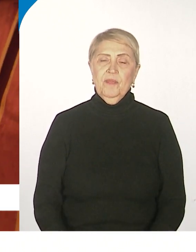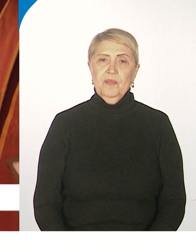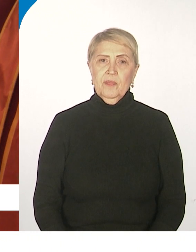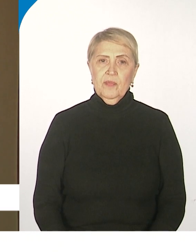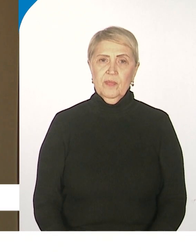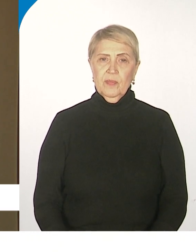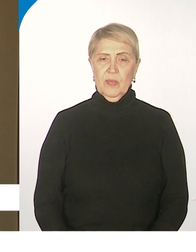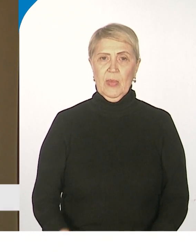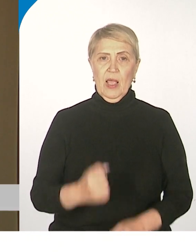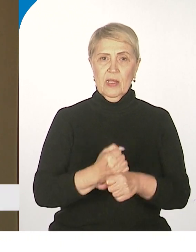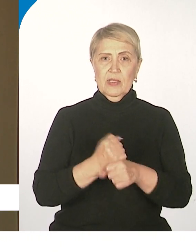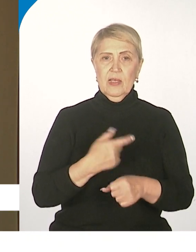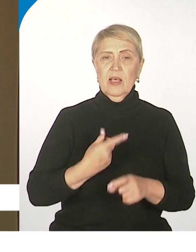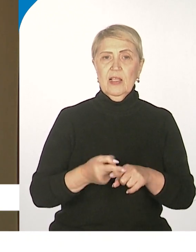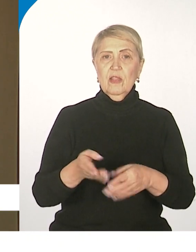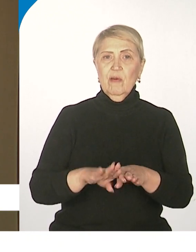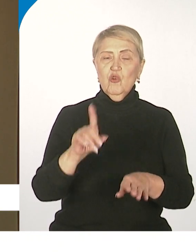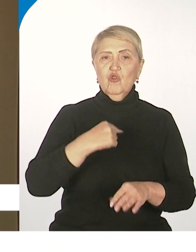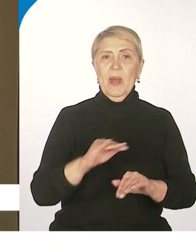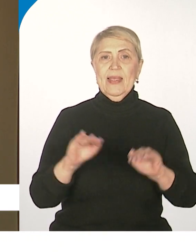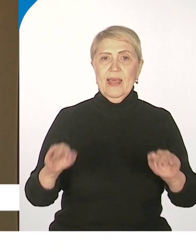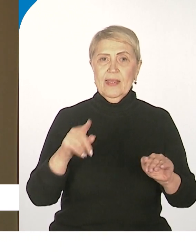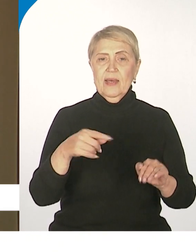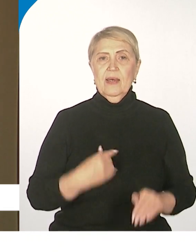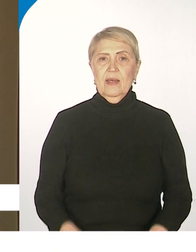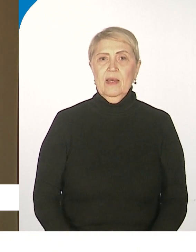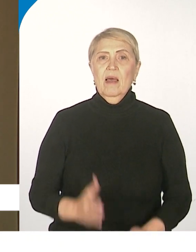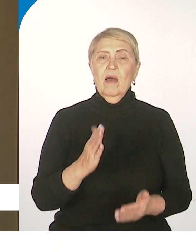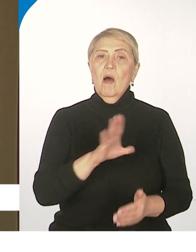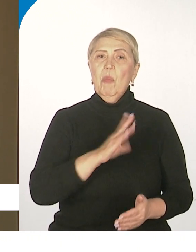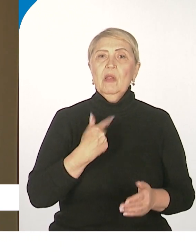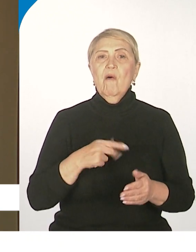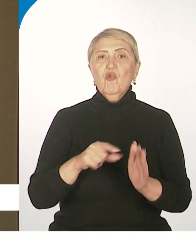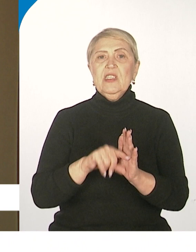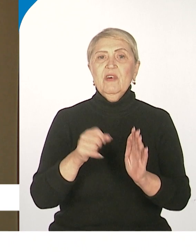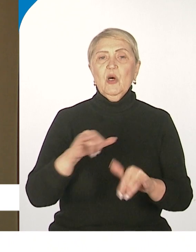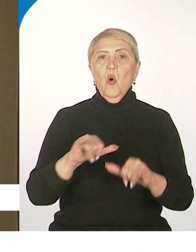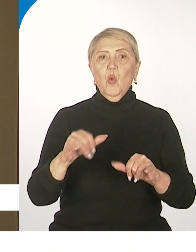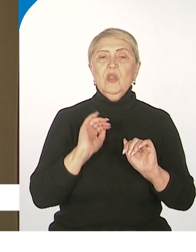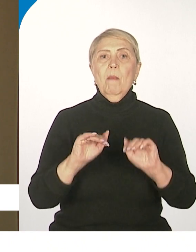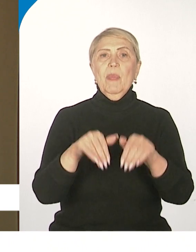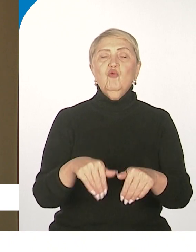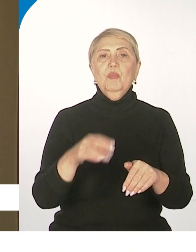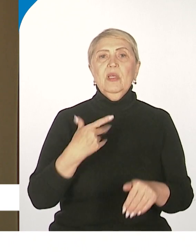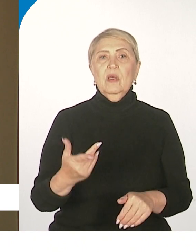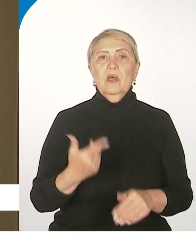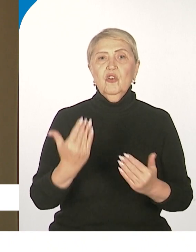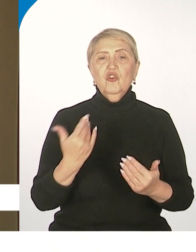сделана для того, чтобы детей был выбор, куда поступить, потому что очень тяжело,